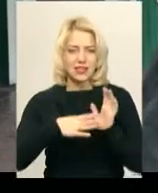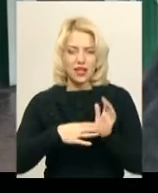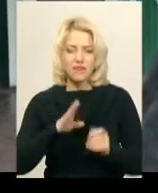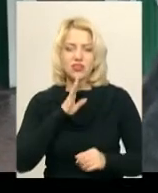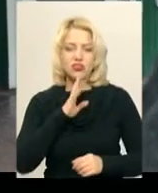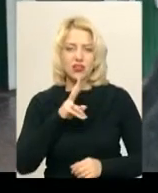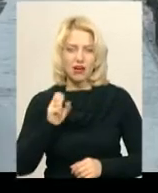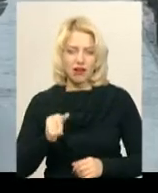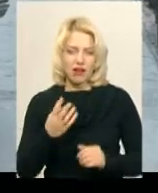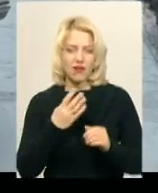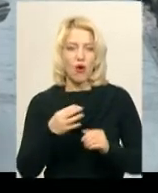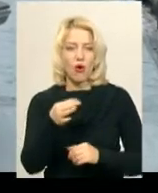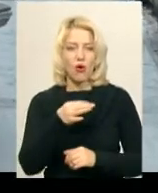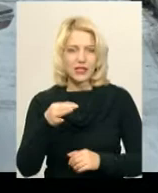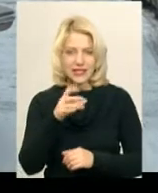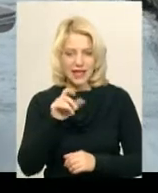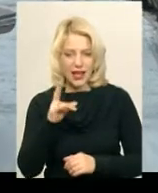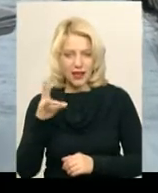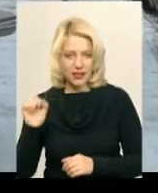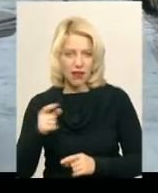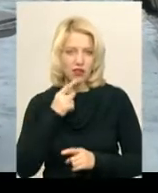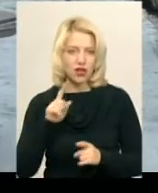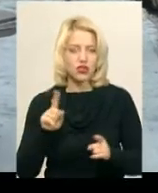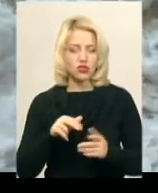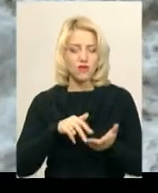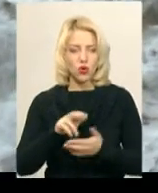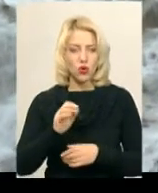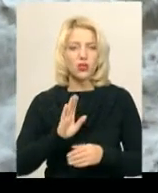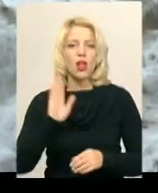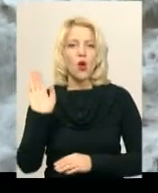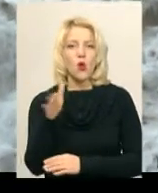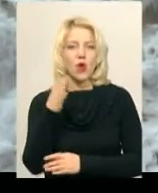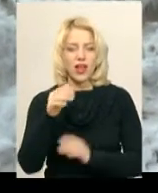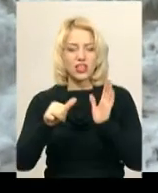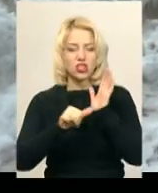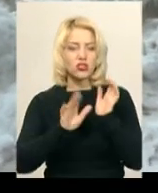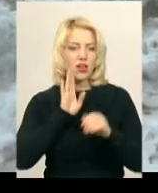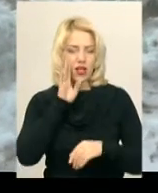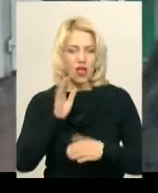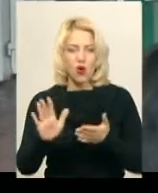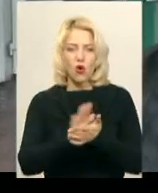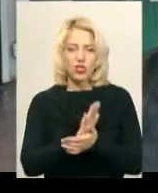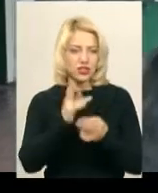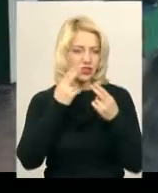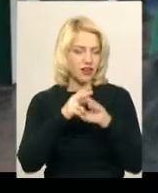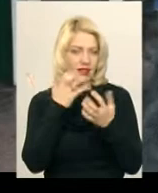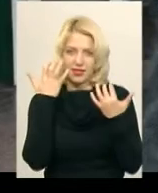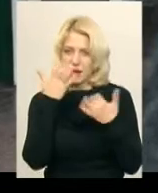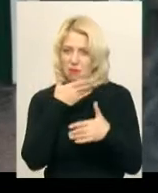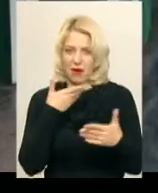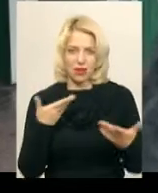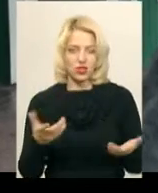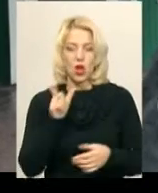Озер на обласного центру Світлана Петрук каже, виходила гуляти о 6 ранку, очищувальної техніки не бачила. Люди